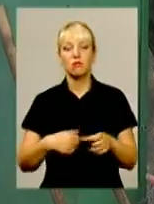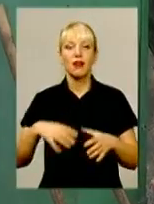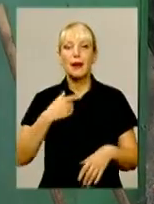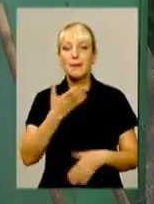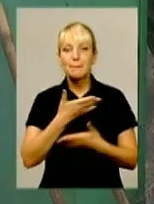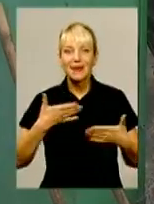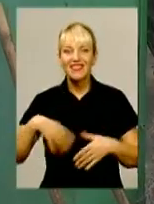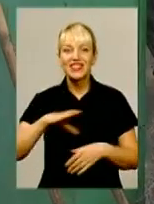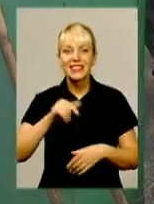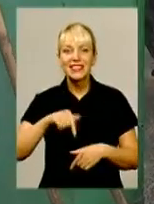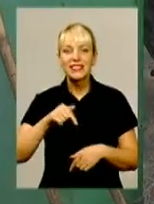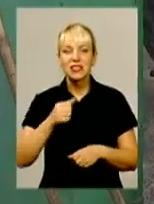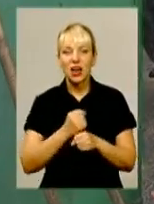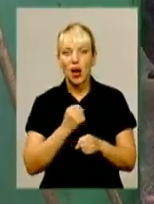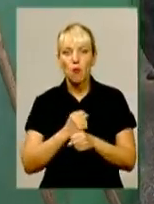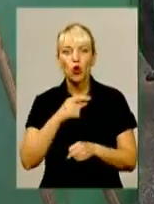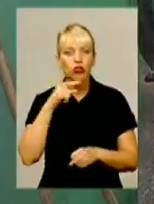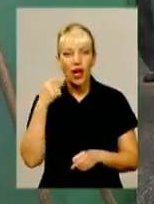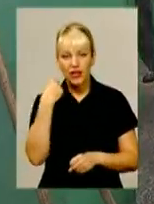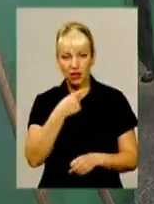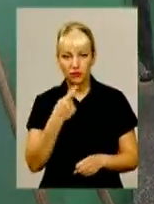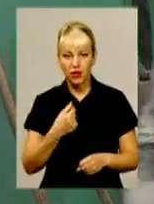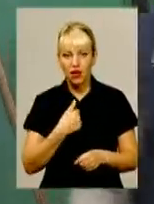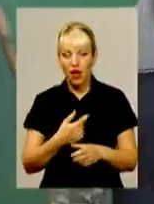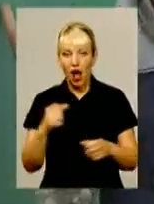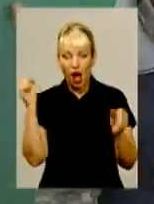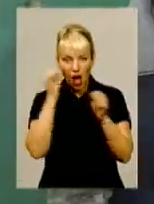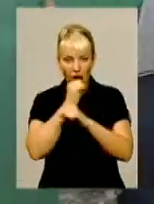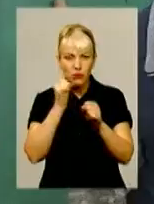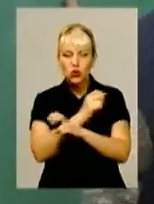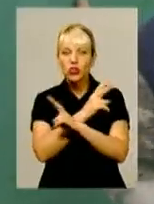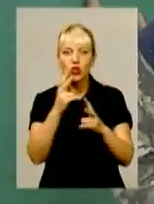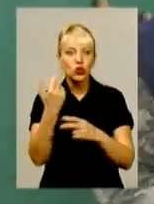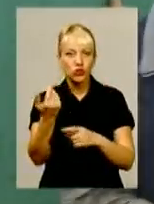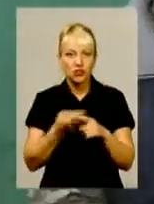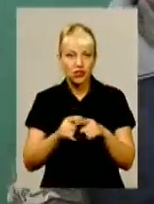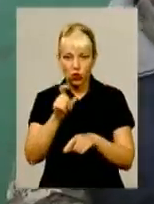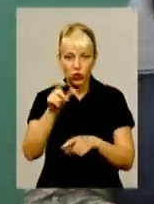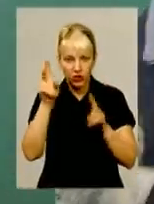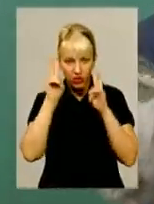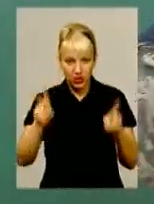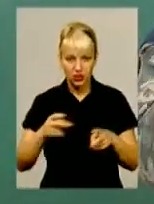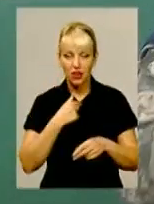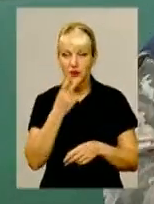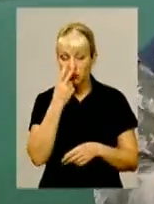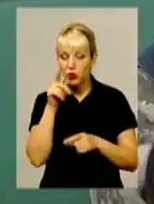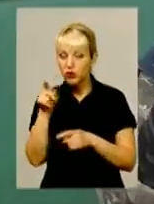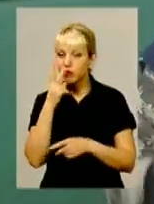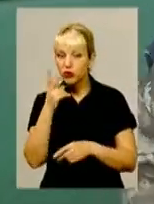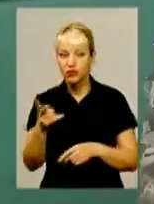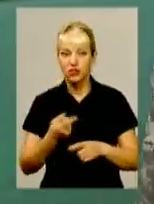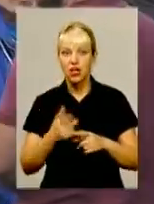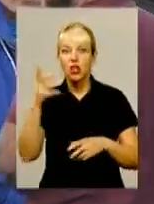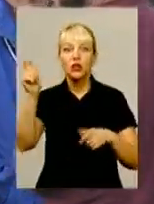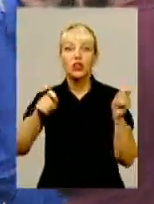працюємо. Розумієте? Абсурд, коли ніхто з села їх ніхто не знає абсурд. Ви подивіться, от туди ще раз зверніть, туди, зараз їх на їхло